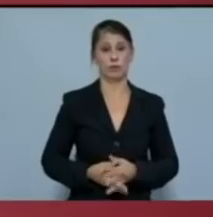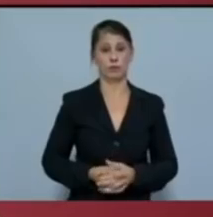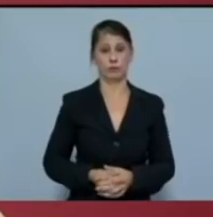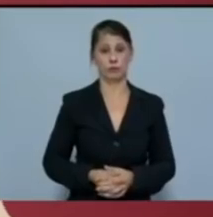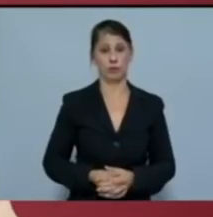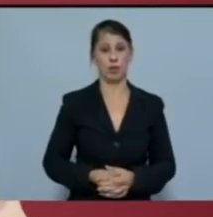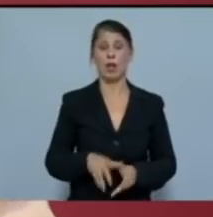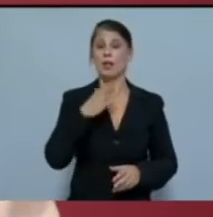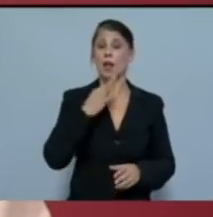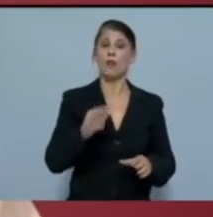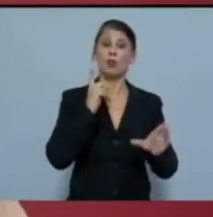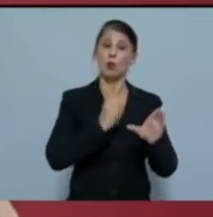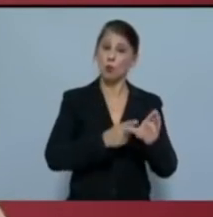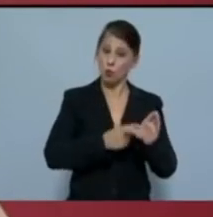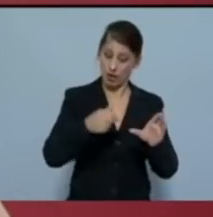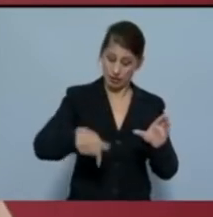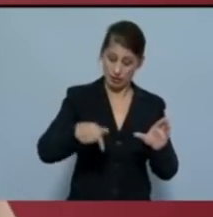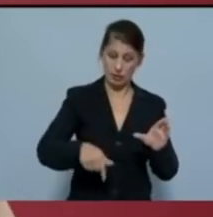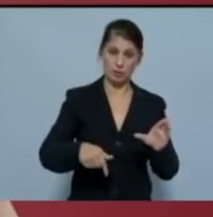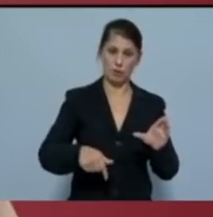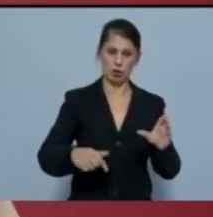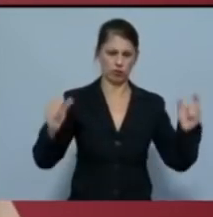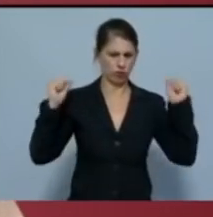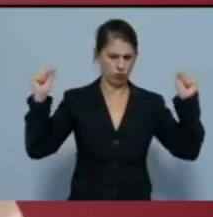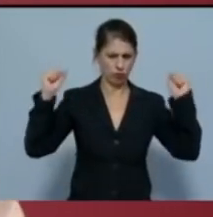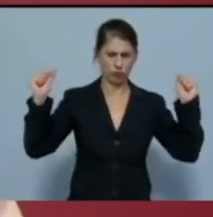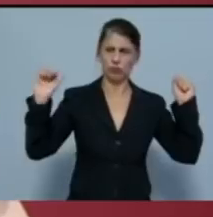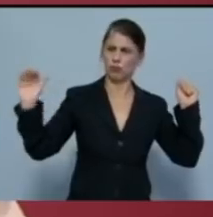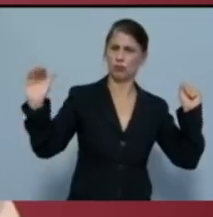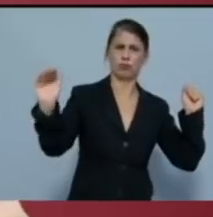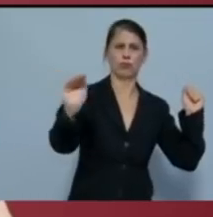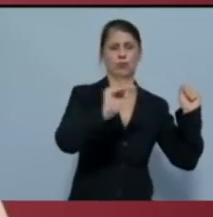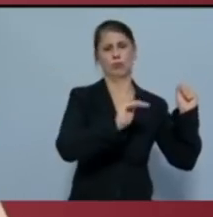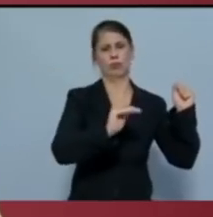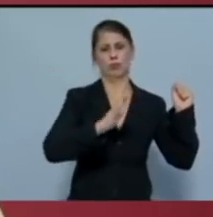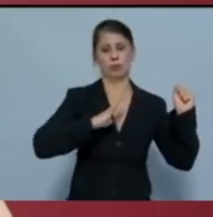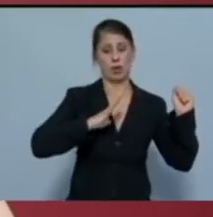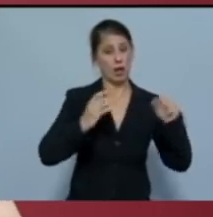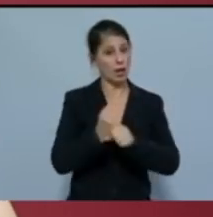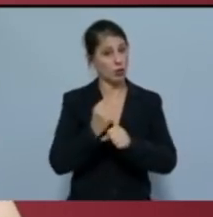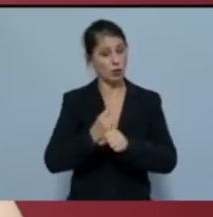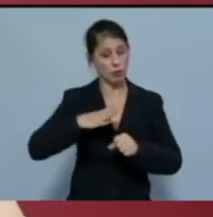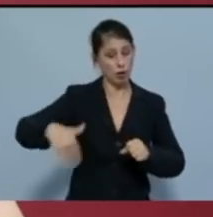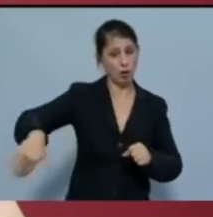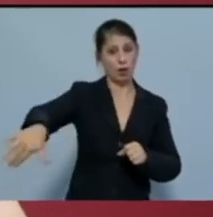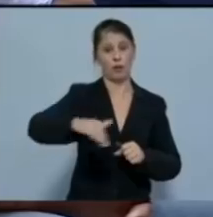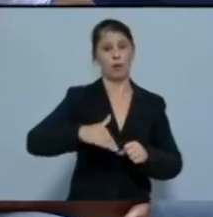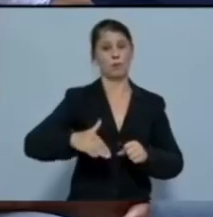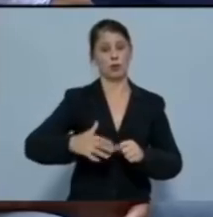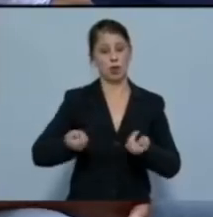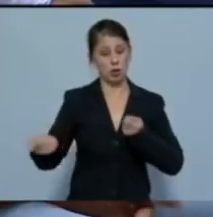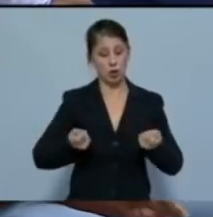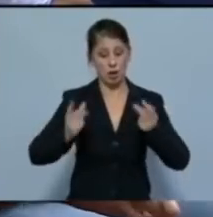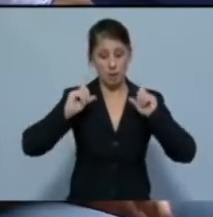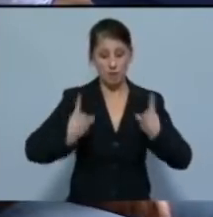ΚΚΕ σήμερα πρωτοστατεί και καλεί τους εργαζόμενους και το λαό να οργανώσουν αποφασιστικά